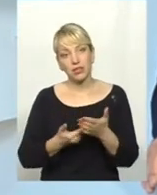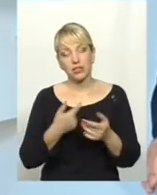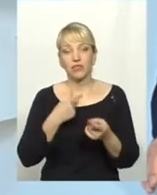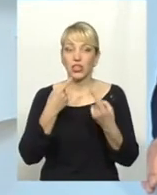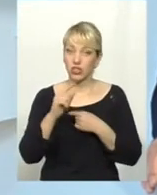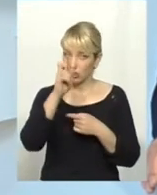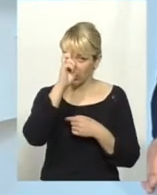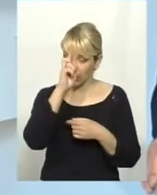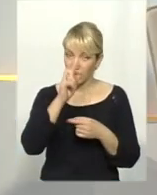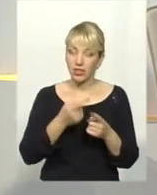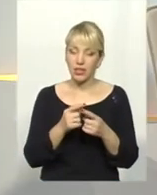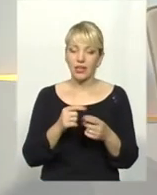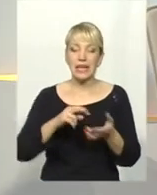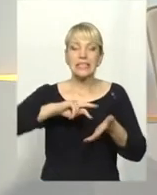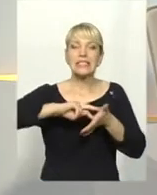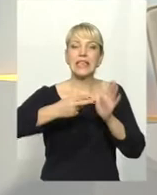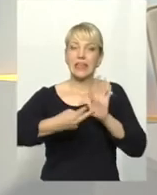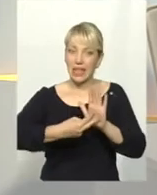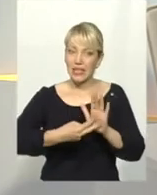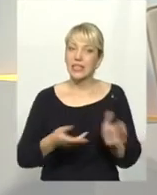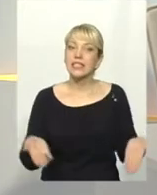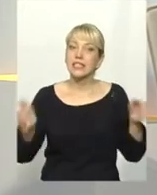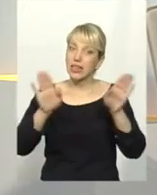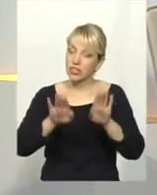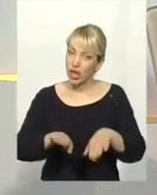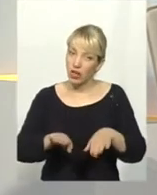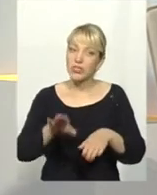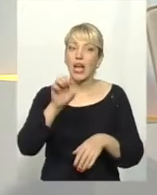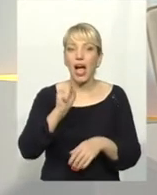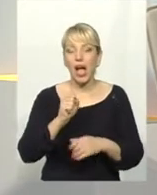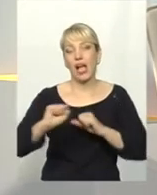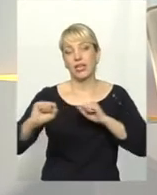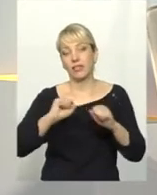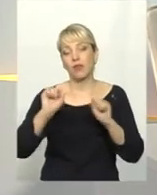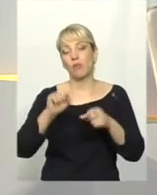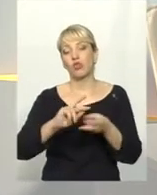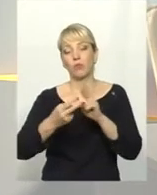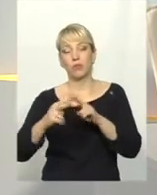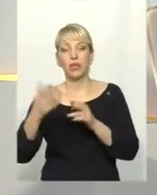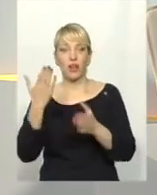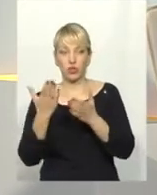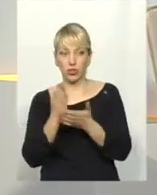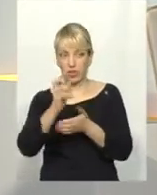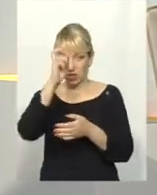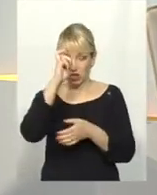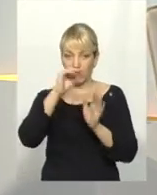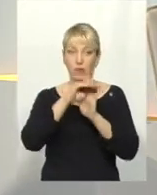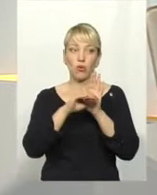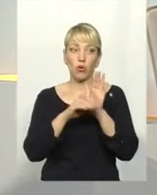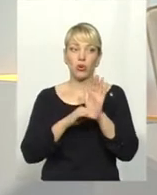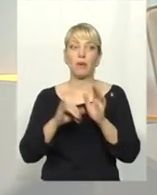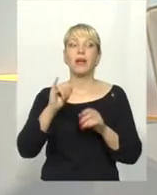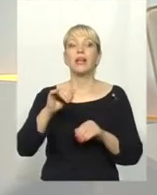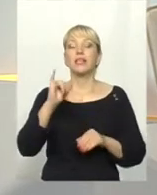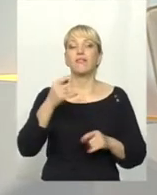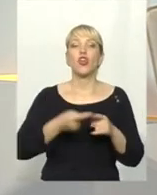стратегії залишаються, так, міняються керівники, але залишаються, якщо є програма державна, розрахована на 5